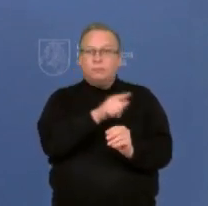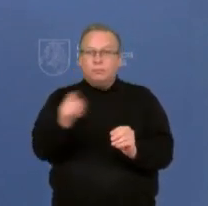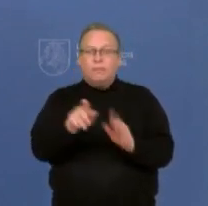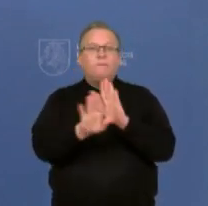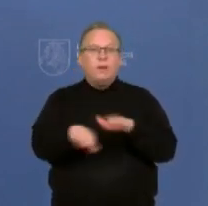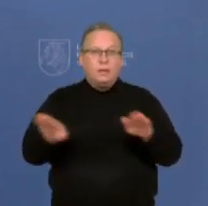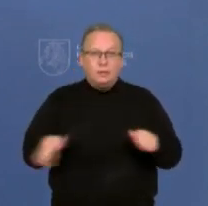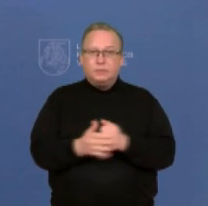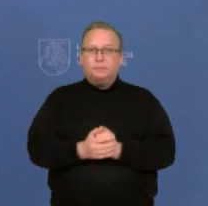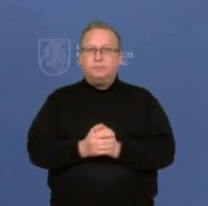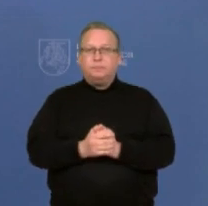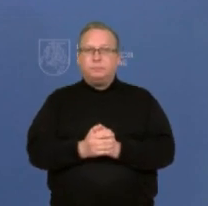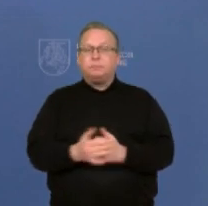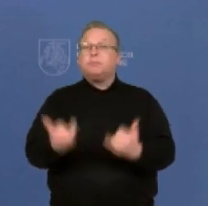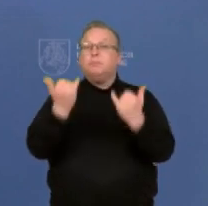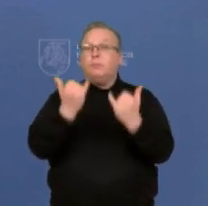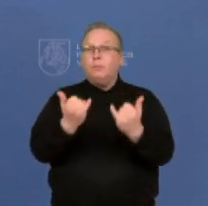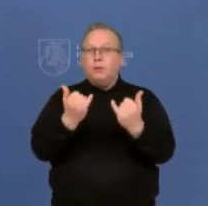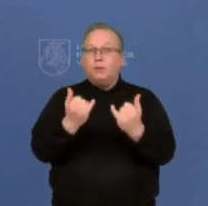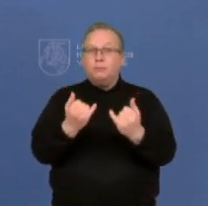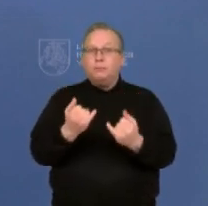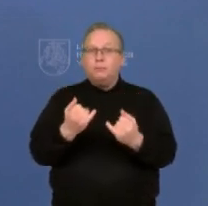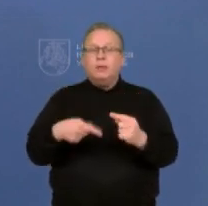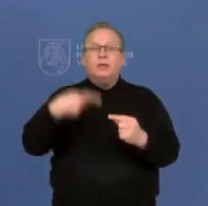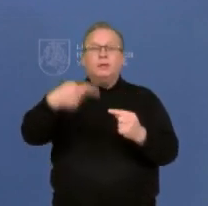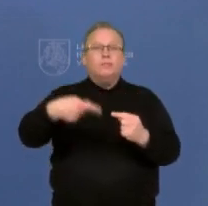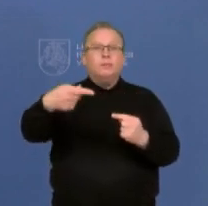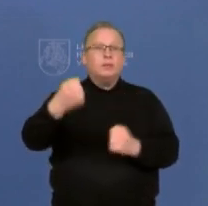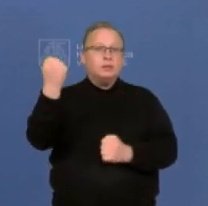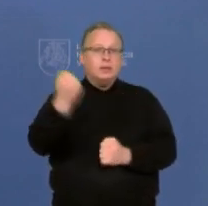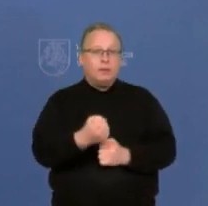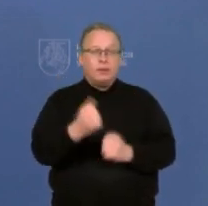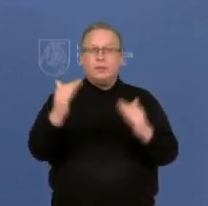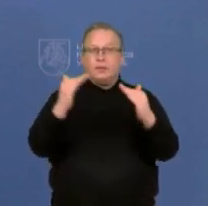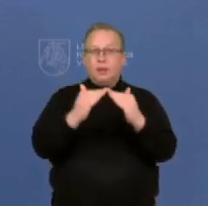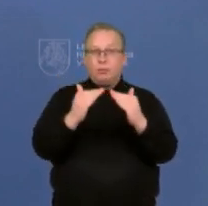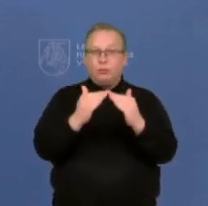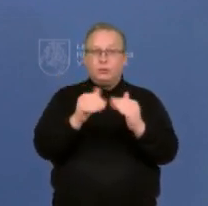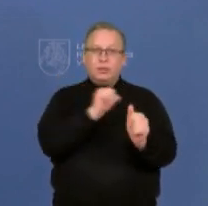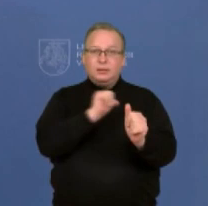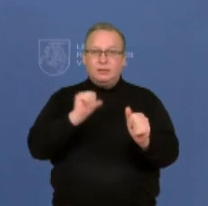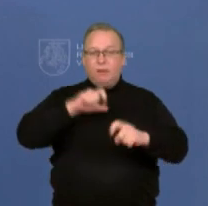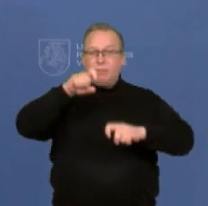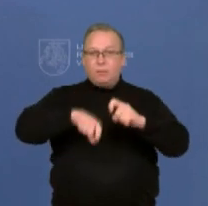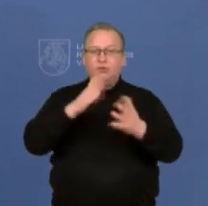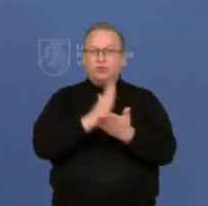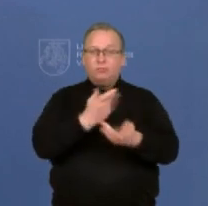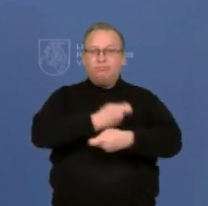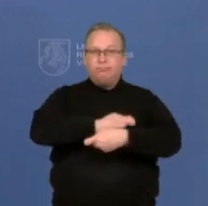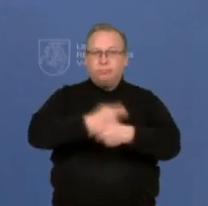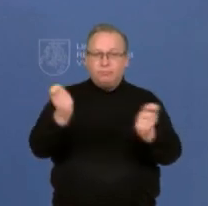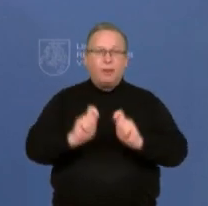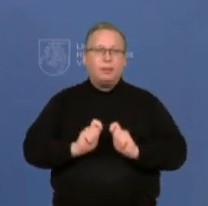Nes dabar kiekvieną savaitę vaikams į namus savikontrolį yra išdalinami testai.